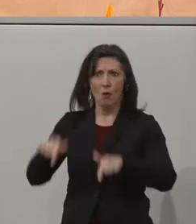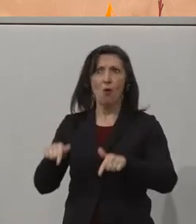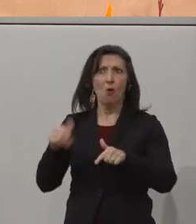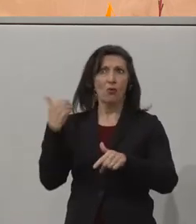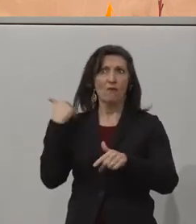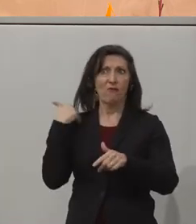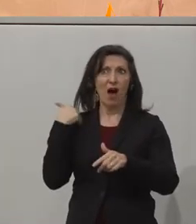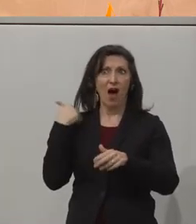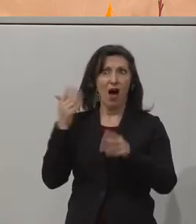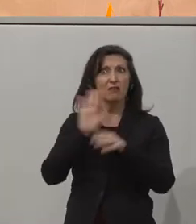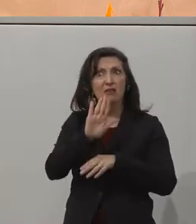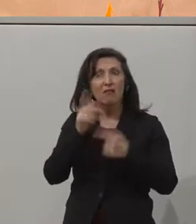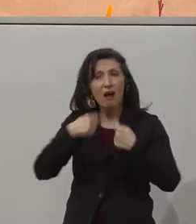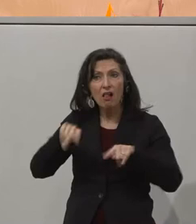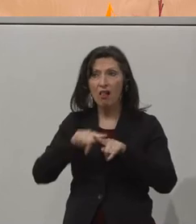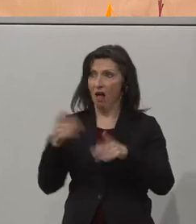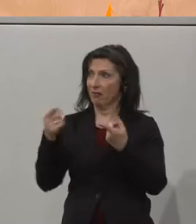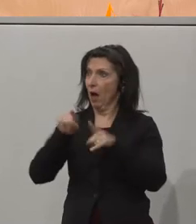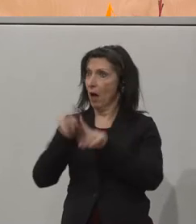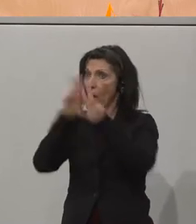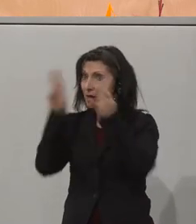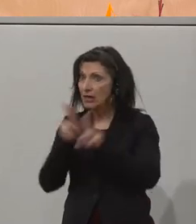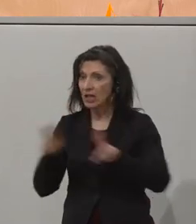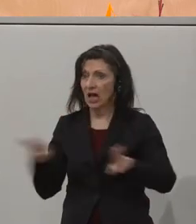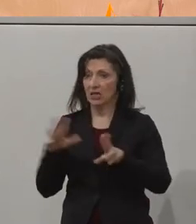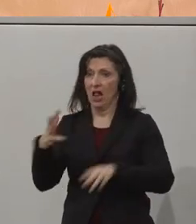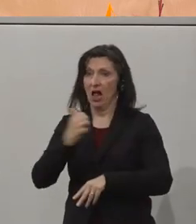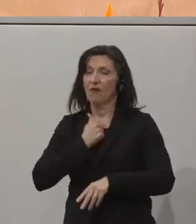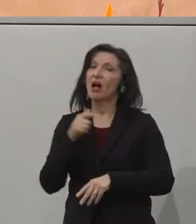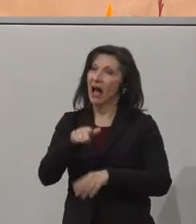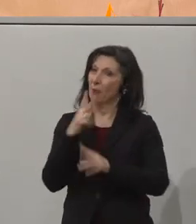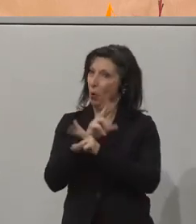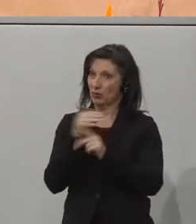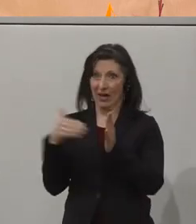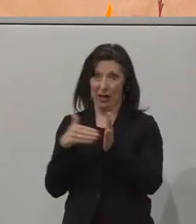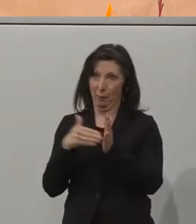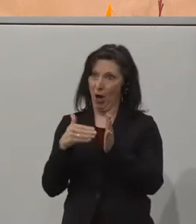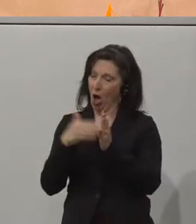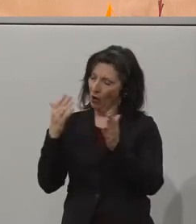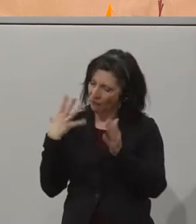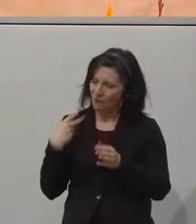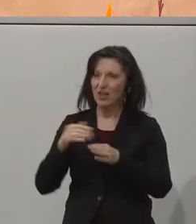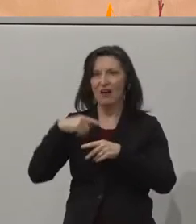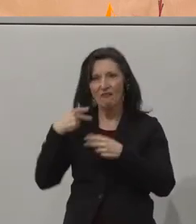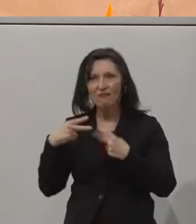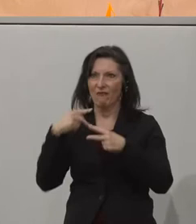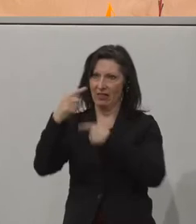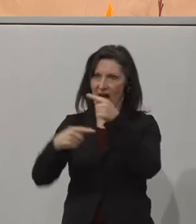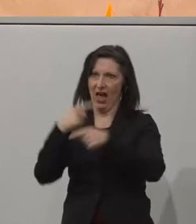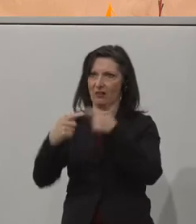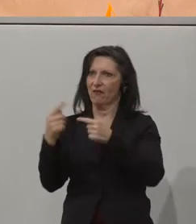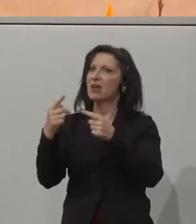haben und die Österreich so dringend auch brauchen würde, um den nächsten Schritt in der Beschäftigungspolitik und in der